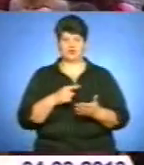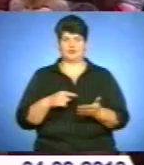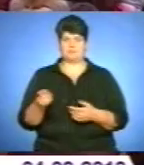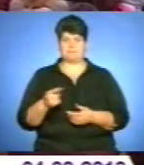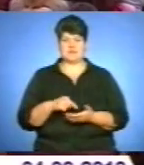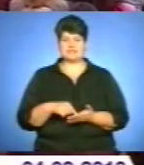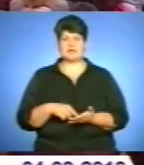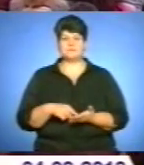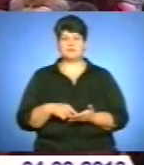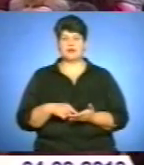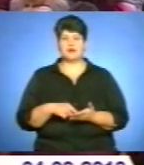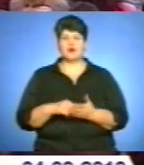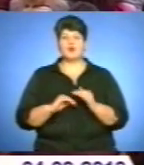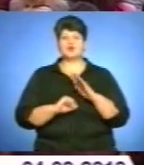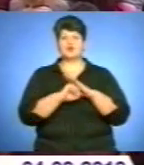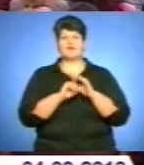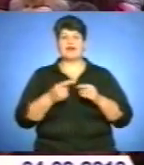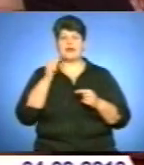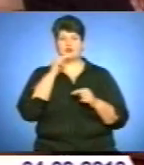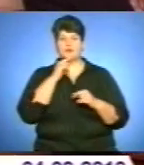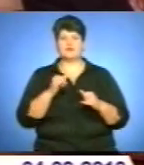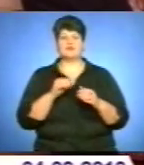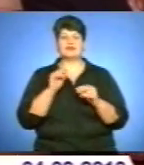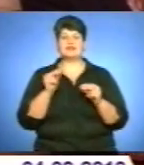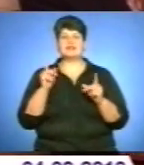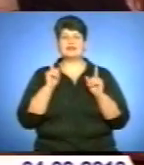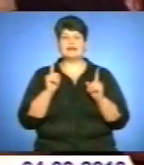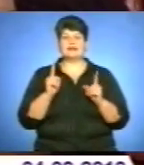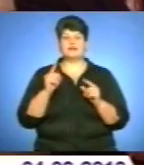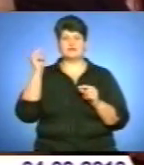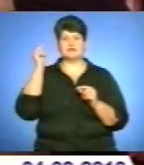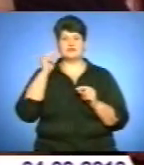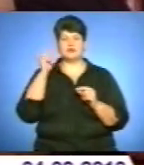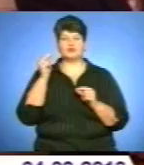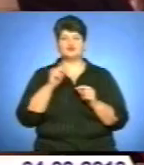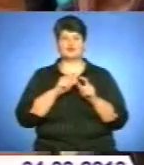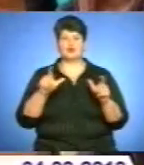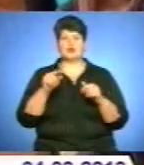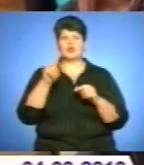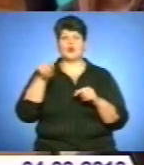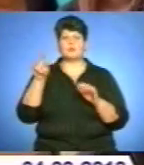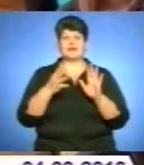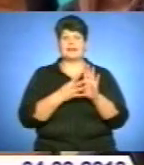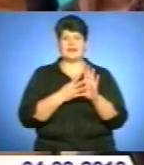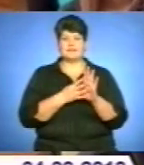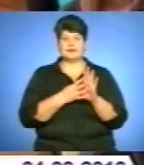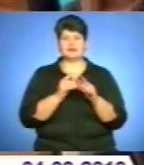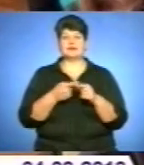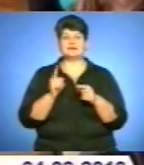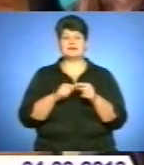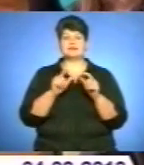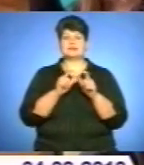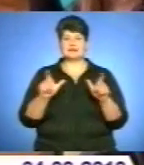Основи економіки у Тернополі сьогодні викладають тільки у навчально-виховному комплексі школі-ліцеї номер 9. Навчальний заклад став